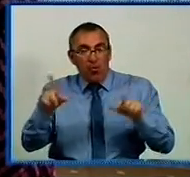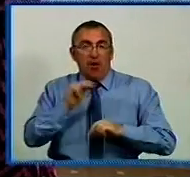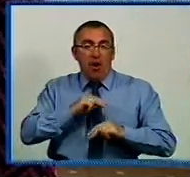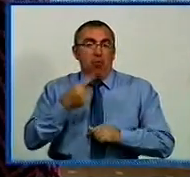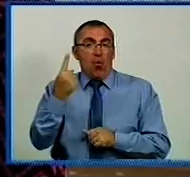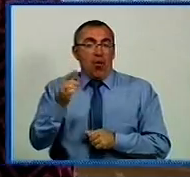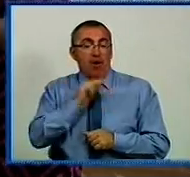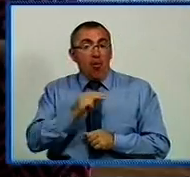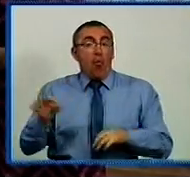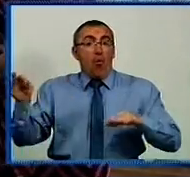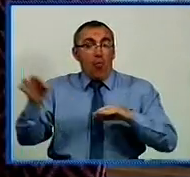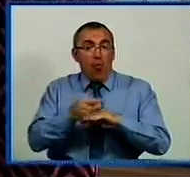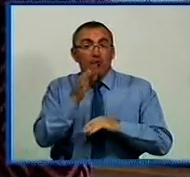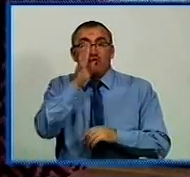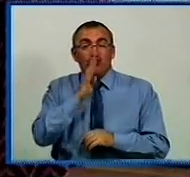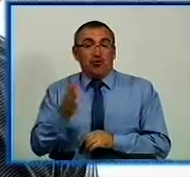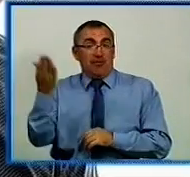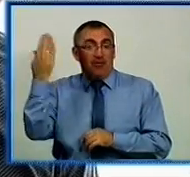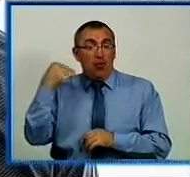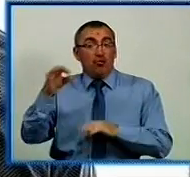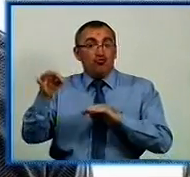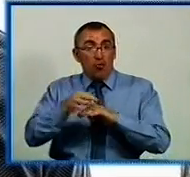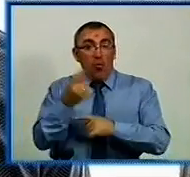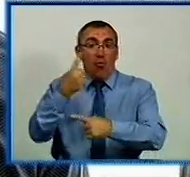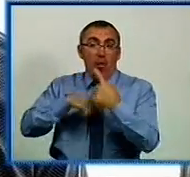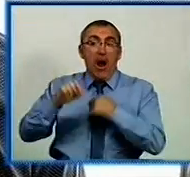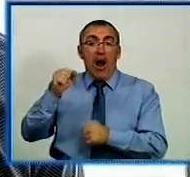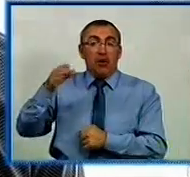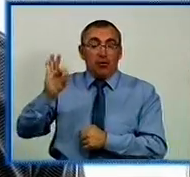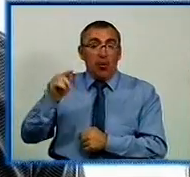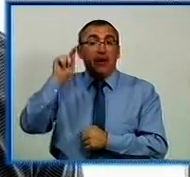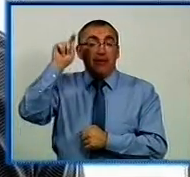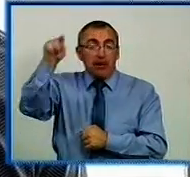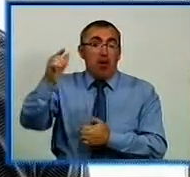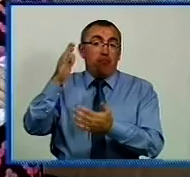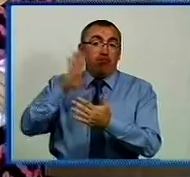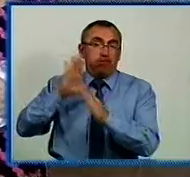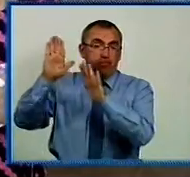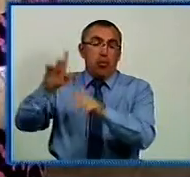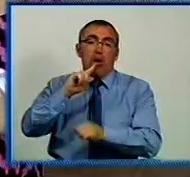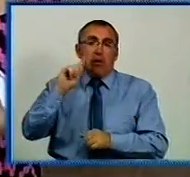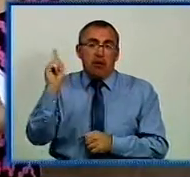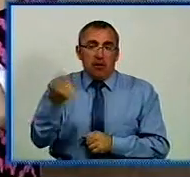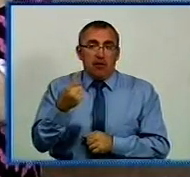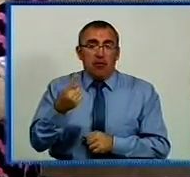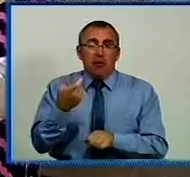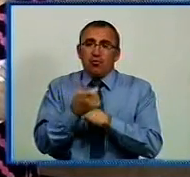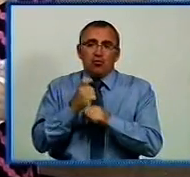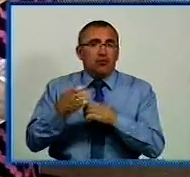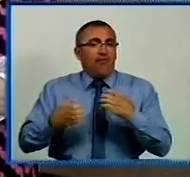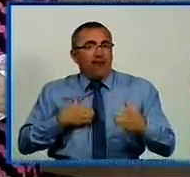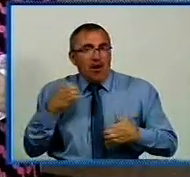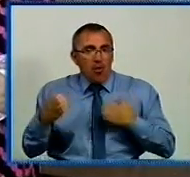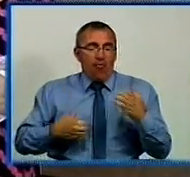роботі. Одружилися чотири місяці тому, коли чоловік повернувся із зони АТО. Там він пробував рік. Звичайно, дуже хвилювалася.